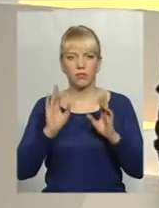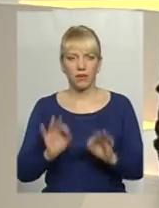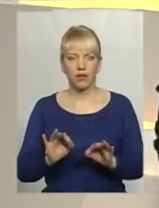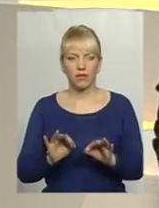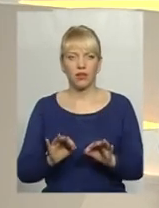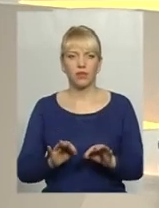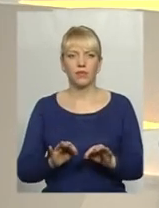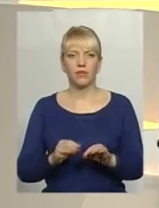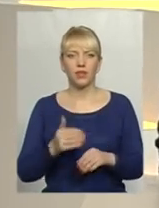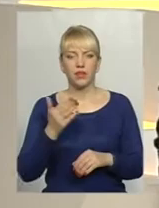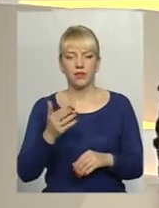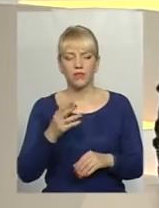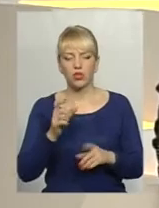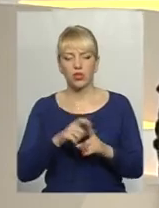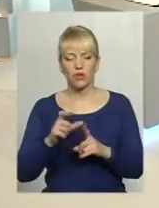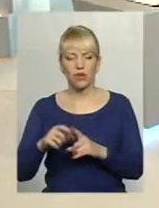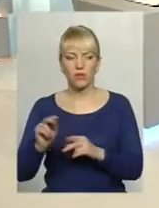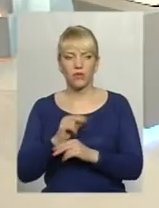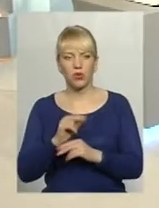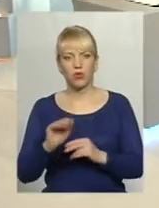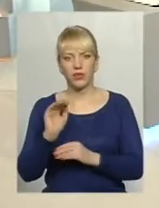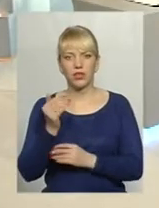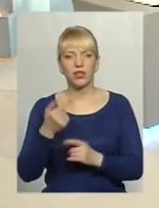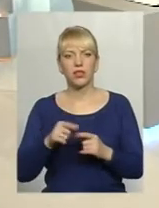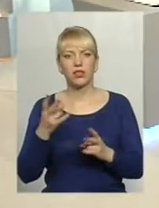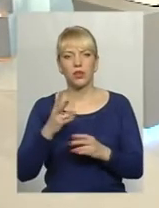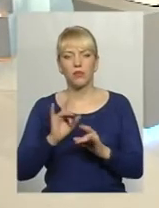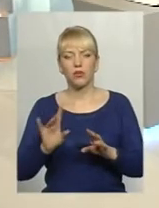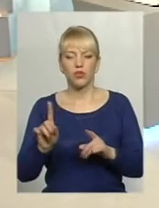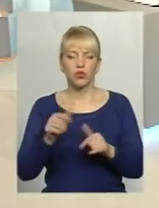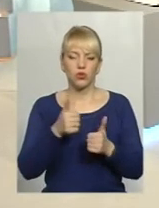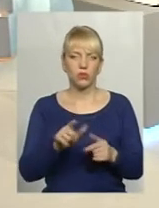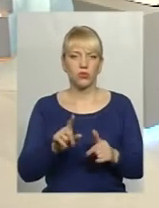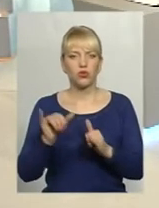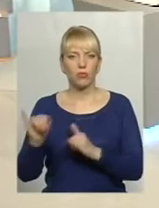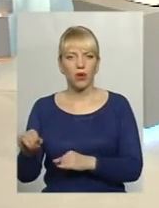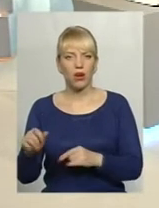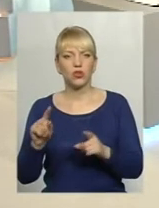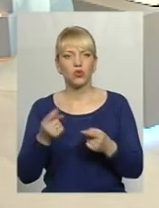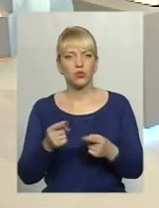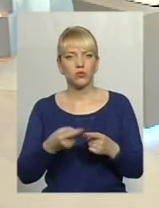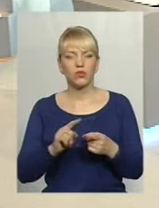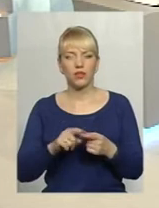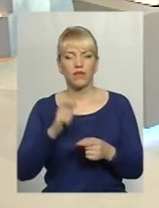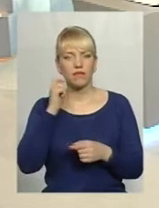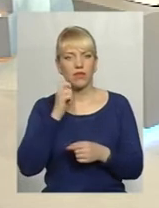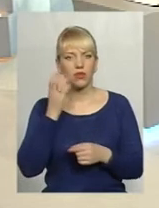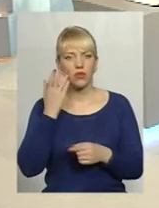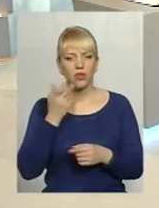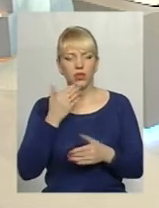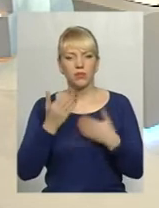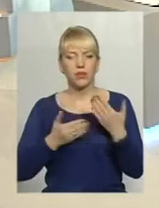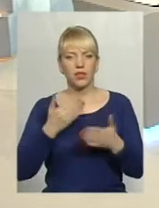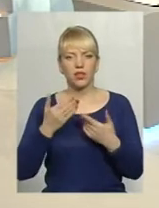саме словами виховувати дитину? Адже, ну, потрібно пояснити, що добре, що погано. Чому? Це вік, коли задаються